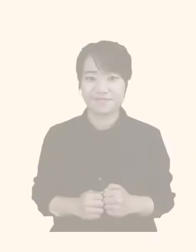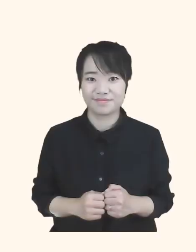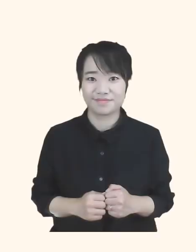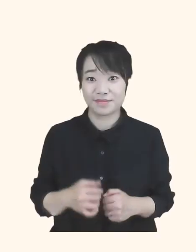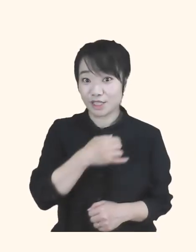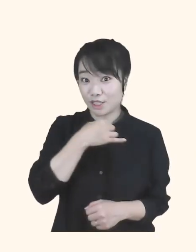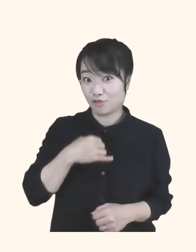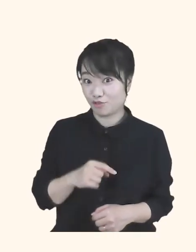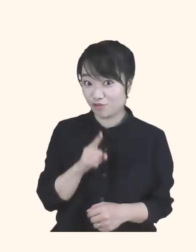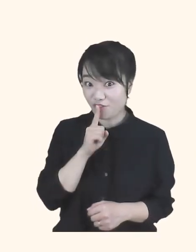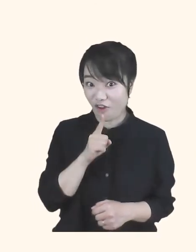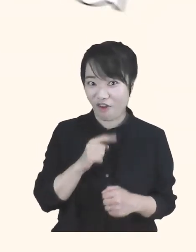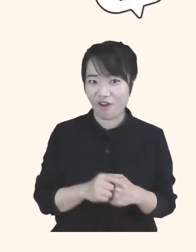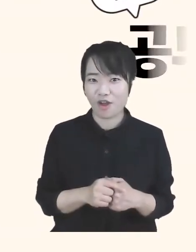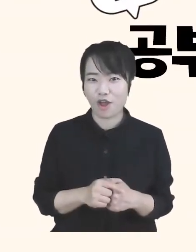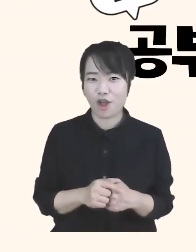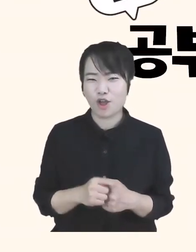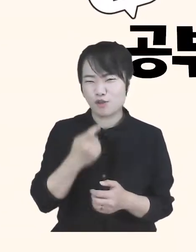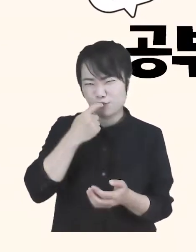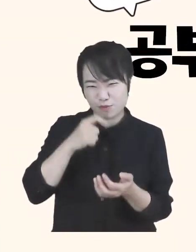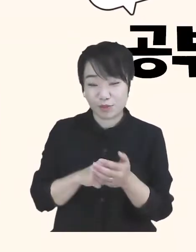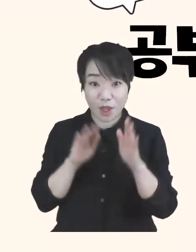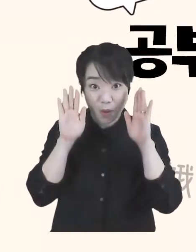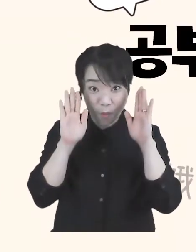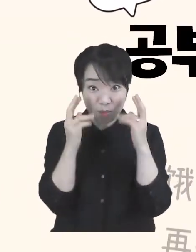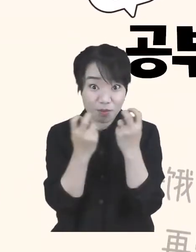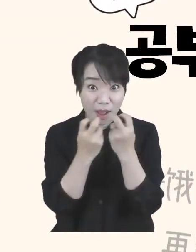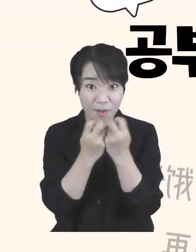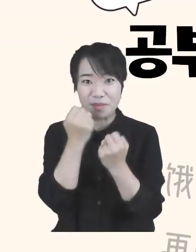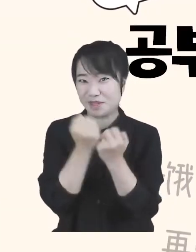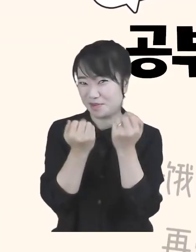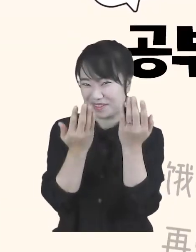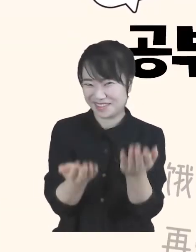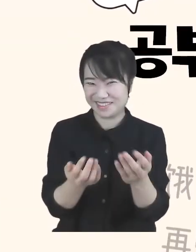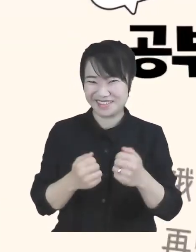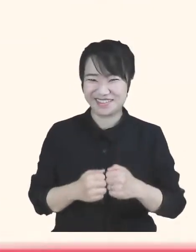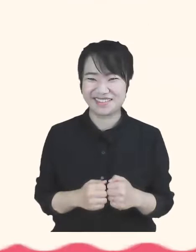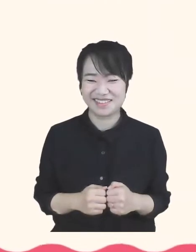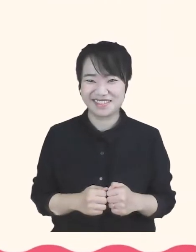중국어, 너무 쉽게 공부하는 방법 알려줄게.